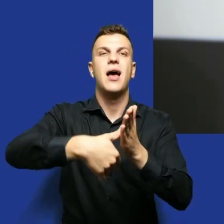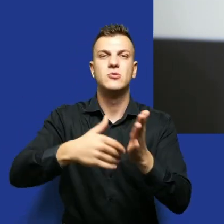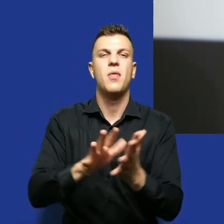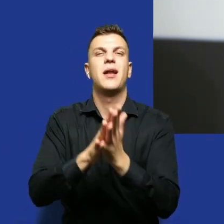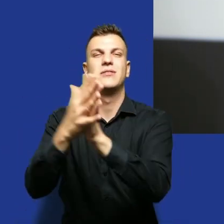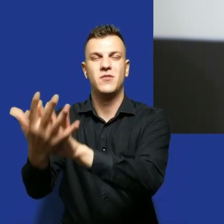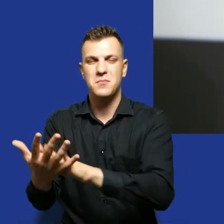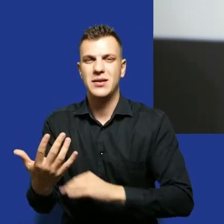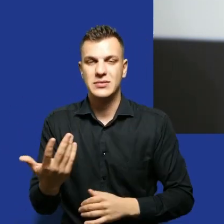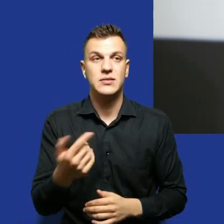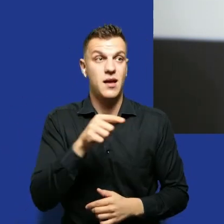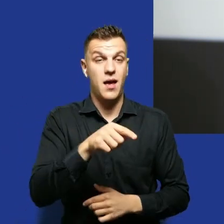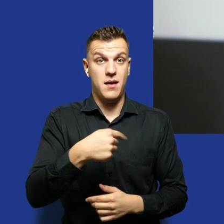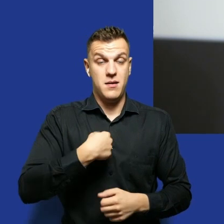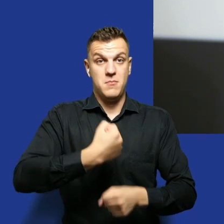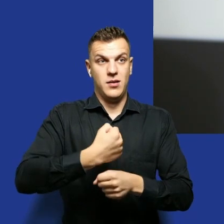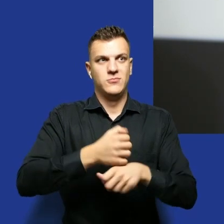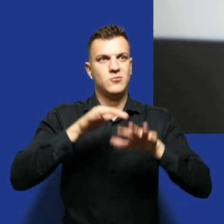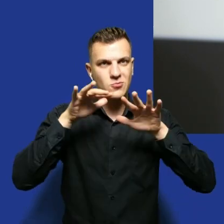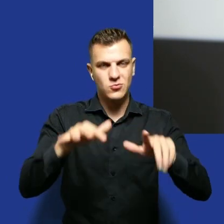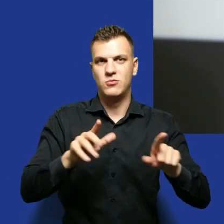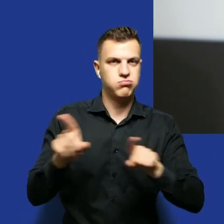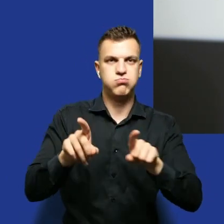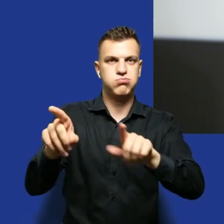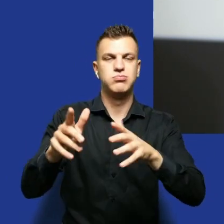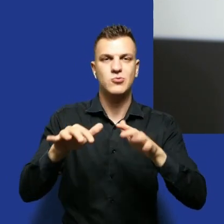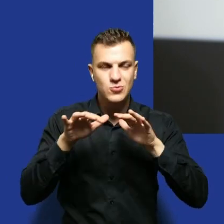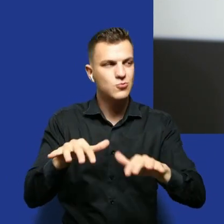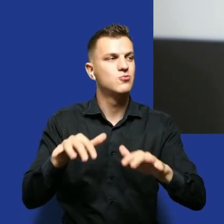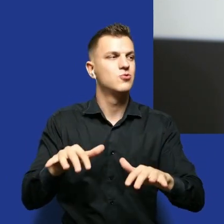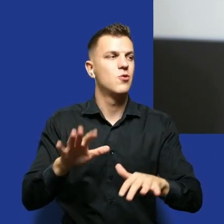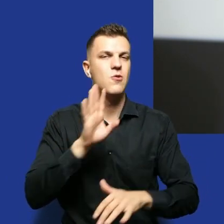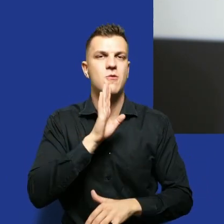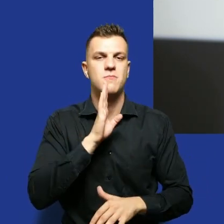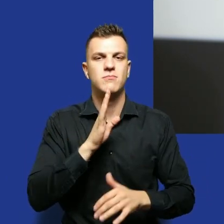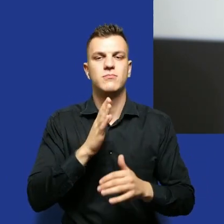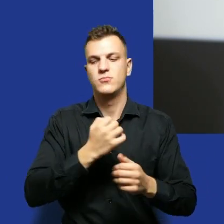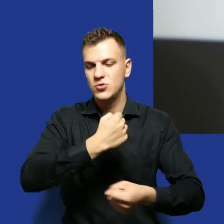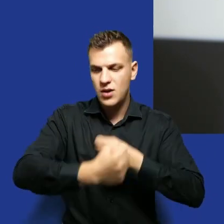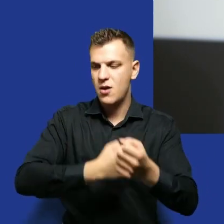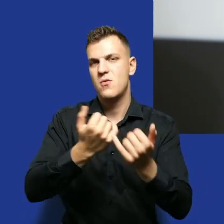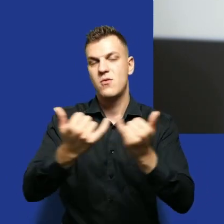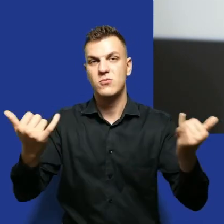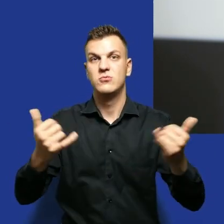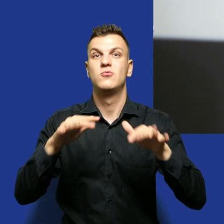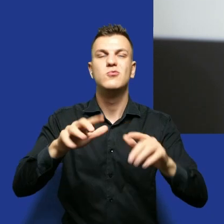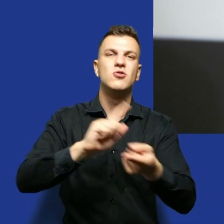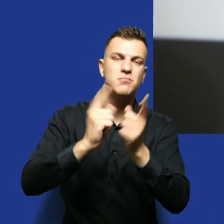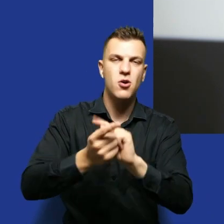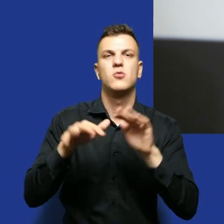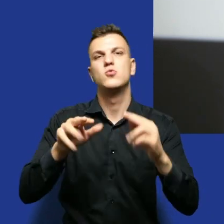bardzo pracowite życie i bardzo pracowite działania, pełne spotkań,